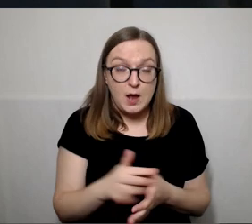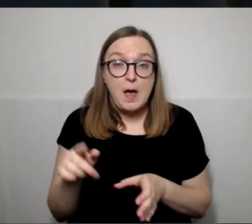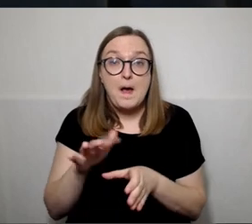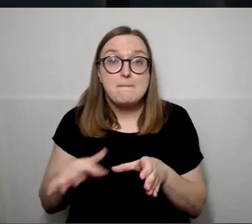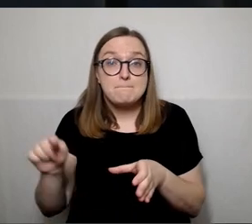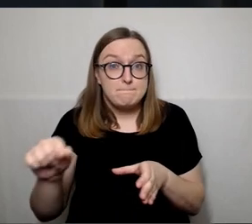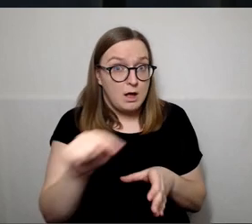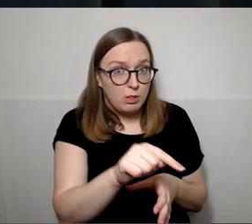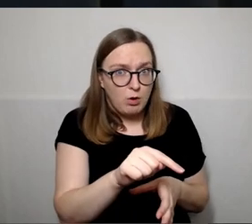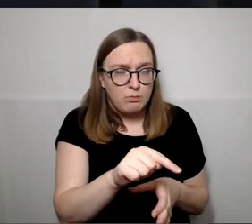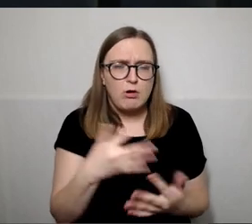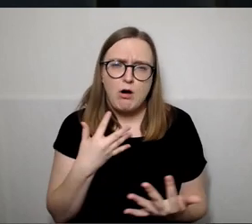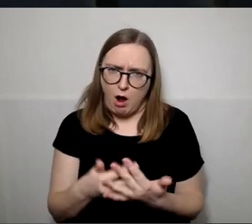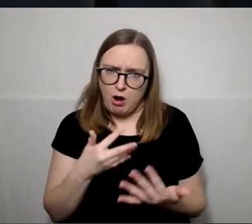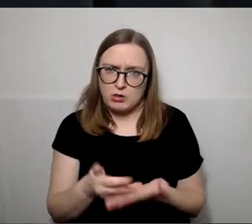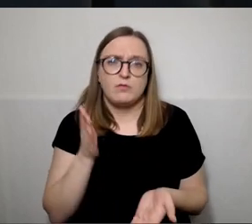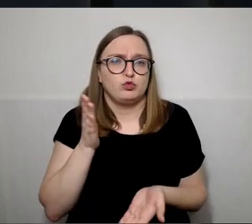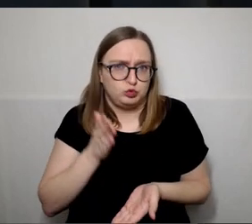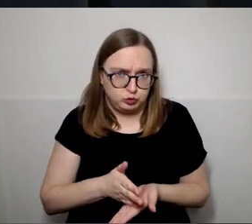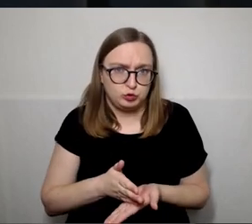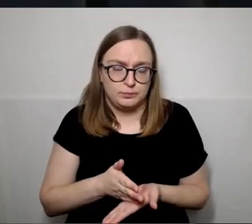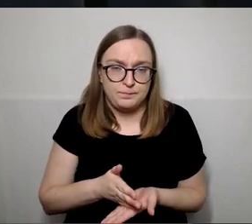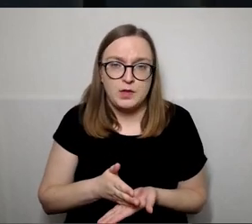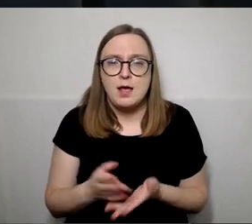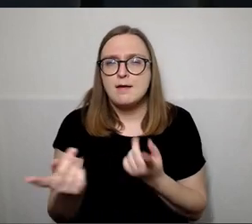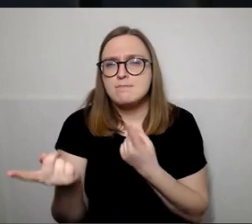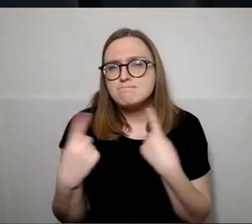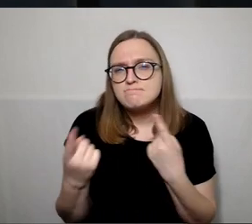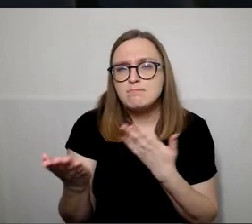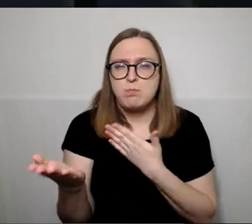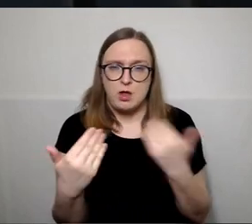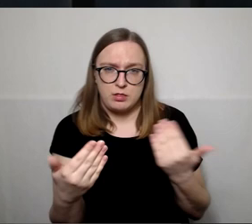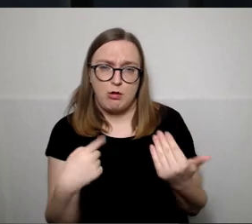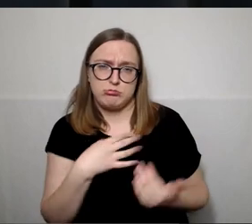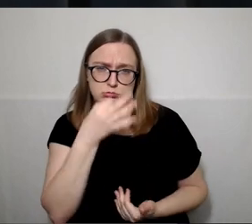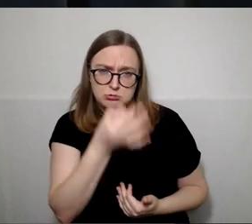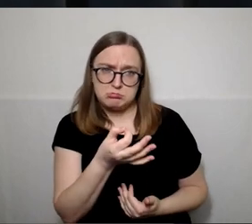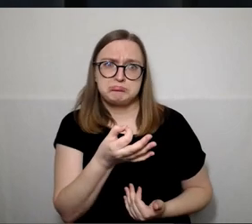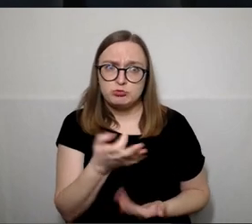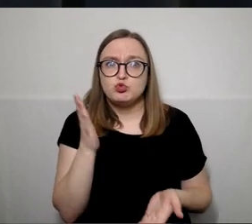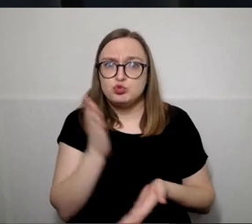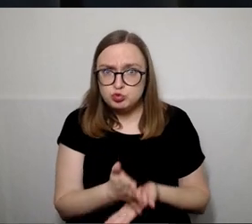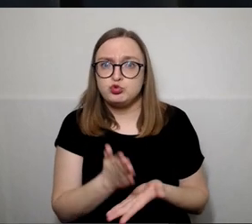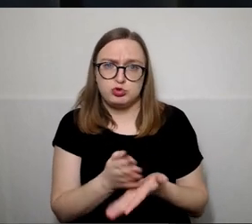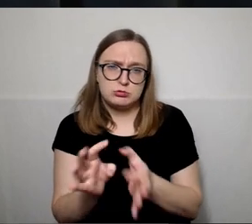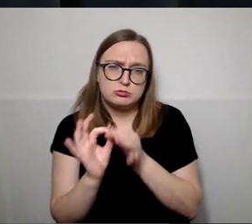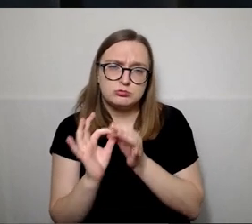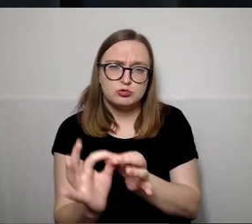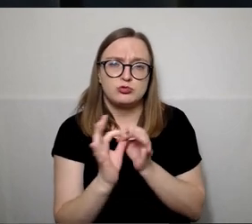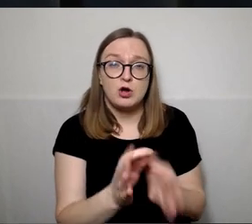ganėtinai aktyvios. Ir dialogas visgi, sakyčiau, kad vyksta su bendruomenims, bet